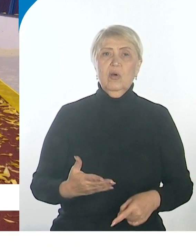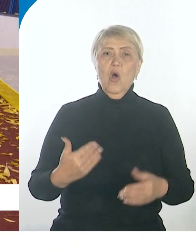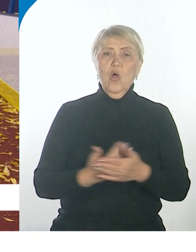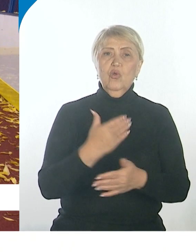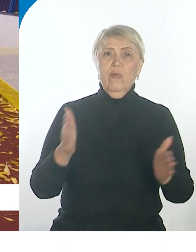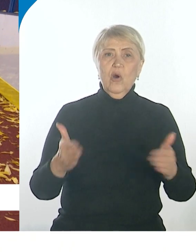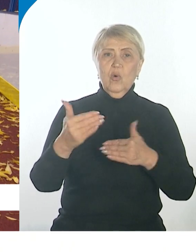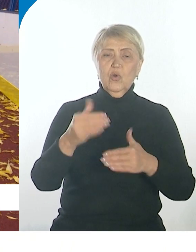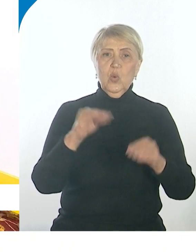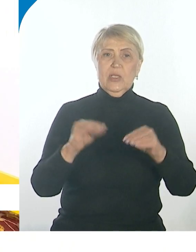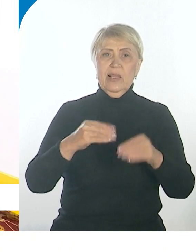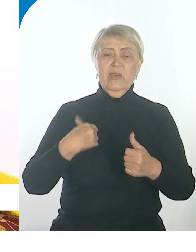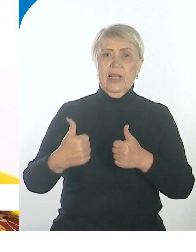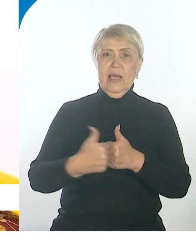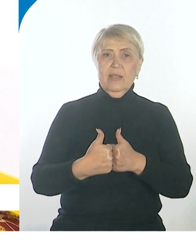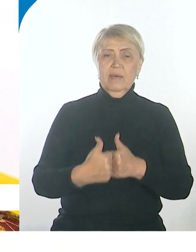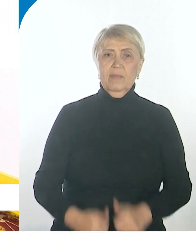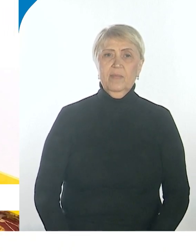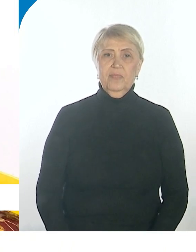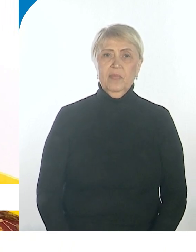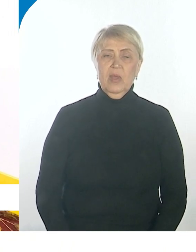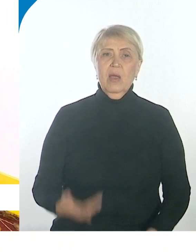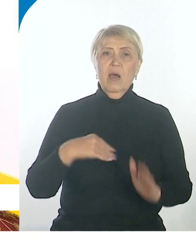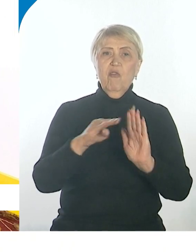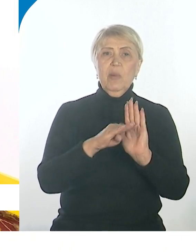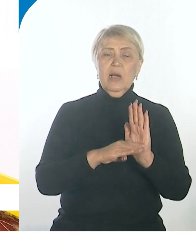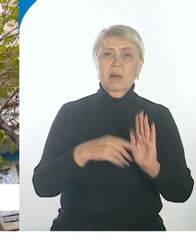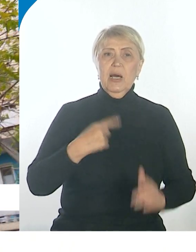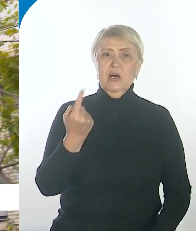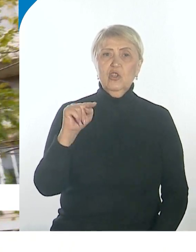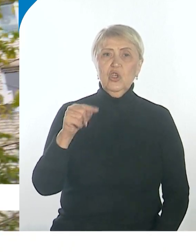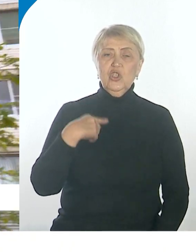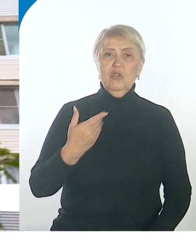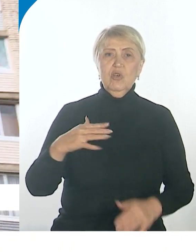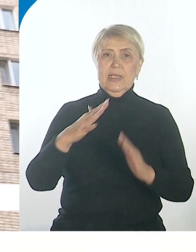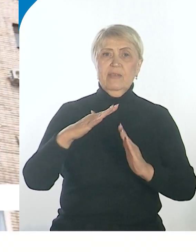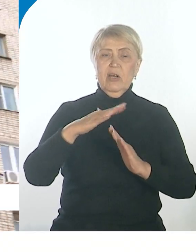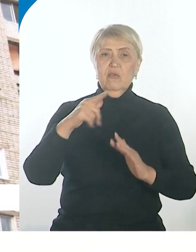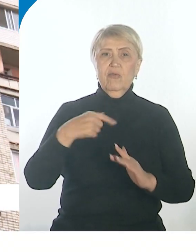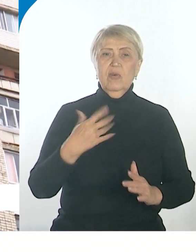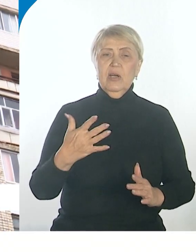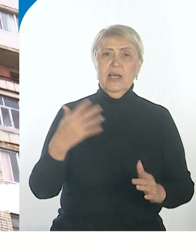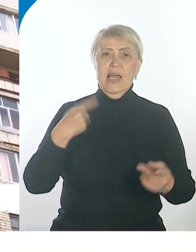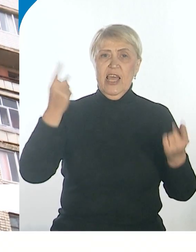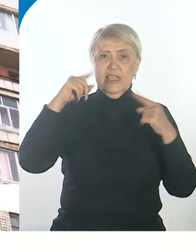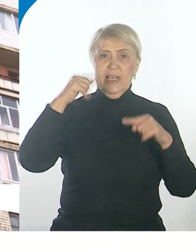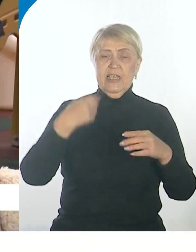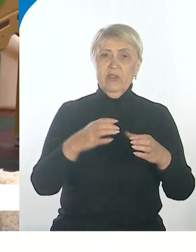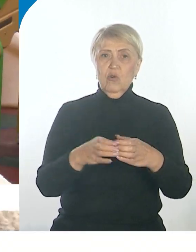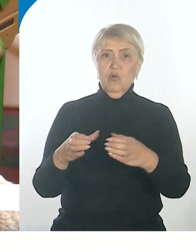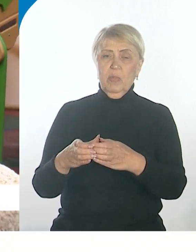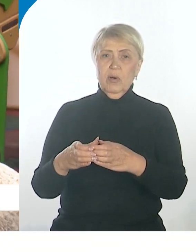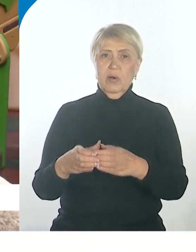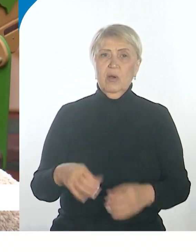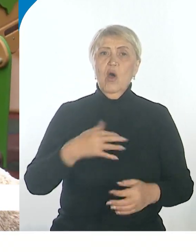установили рядом, на Артемовской, 83. В программу «Тысяча дворов» инициативная группа вовлекла жителей сразу с семи высоток.